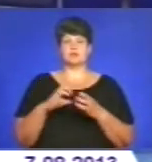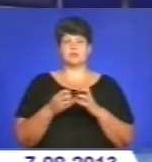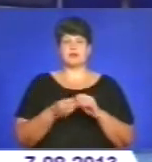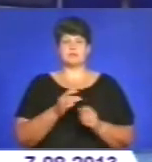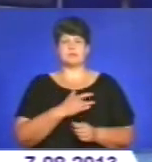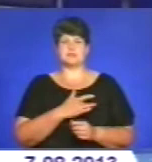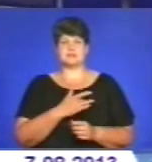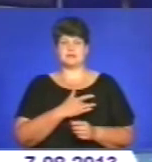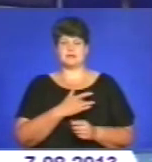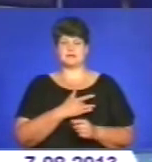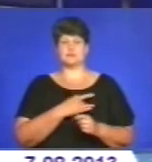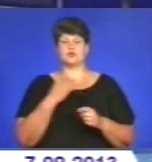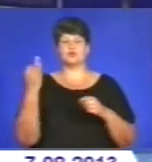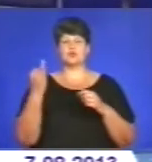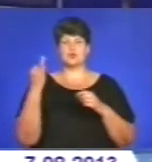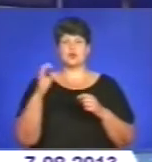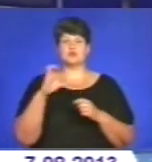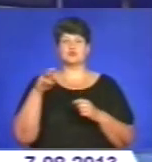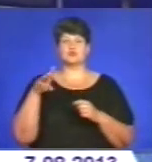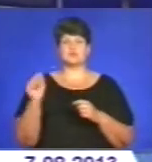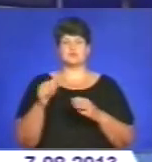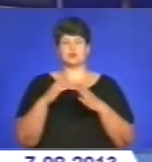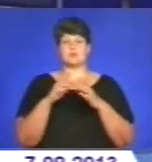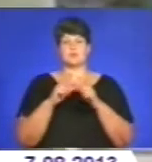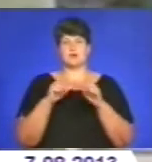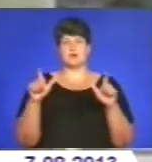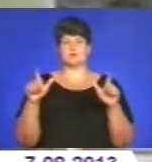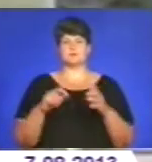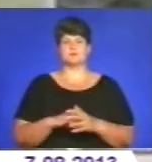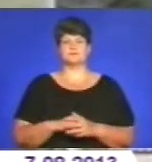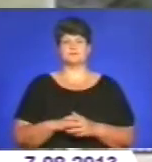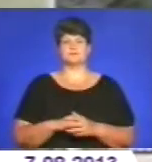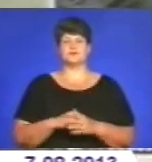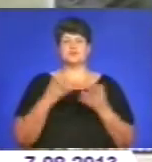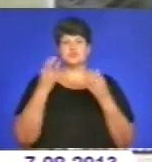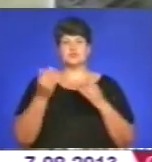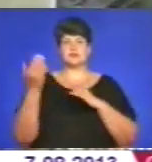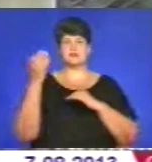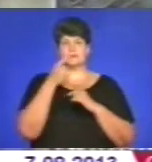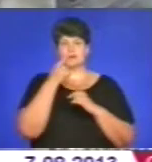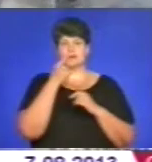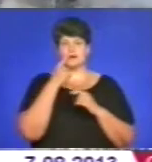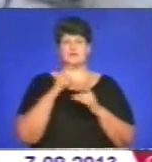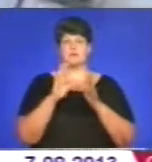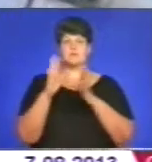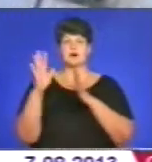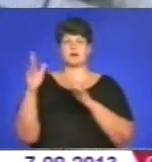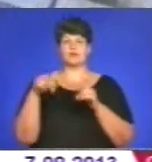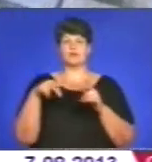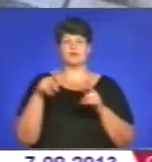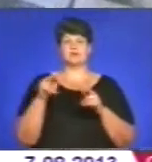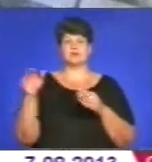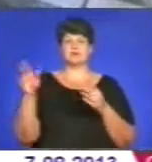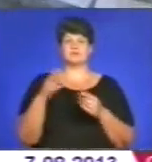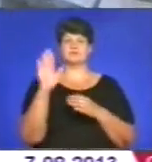Про історію Струсівського палацу у наступному сюжеті. Ще недавно палацовим парком ходили на шпацер. Тут